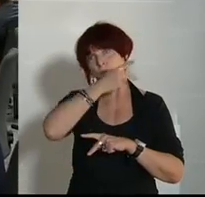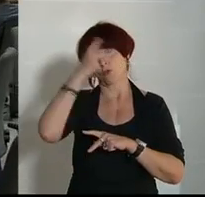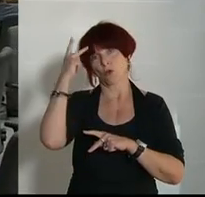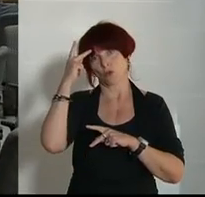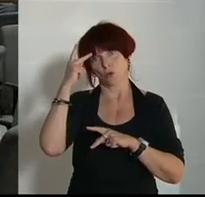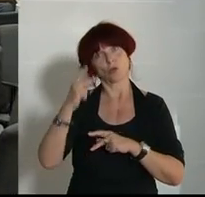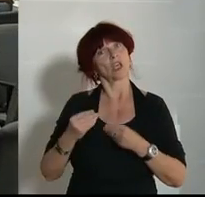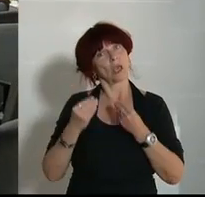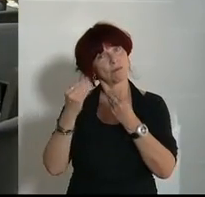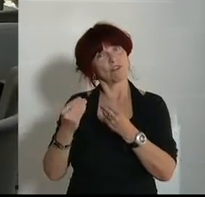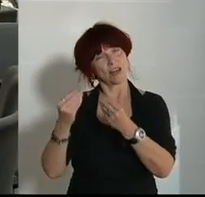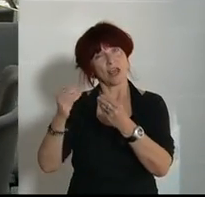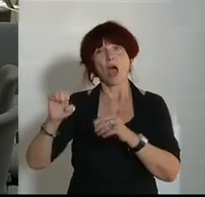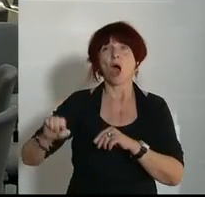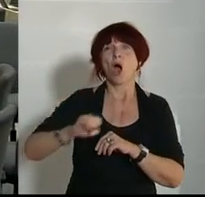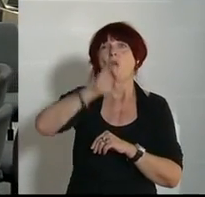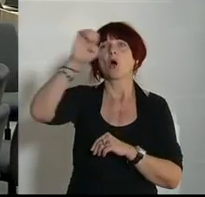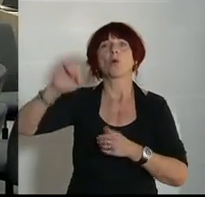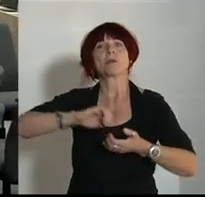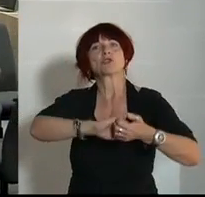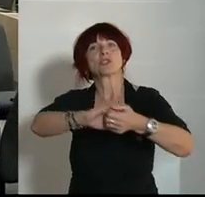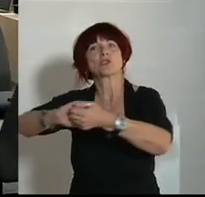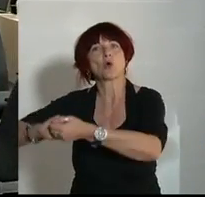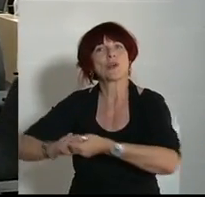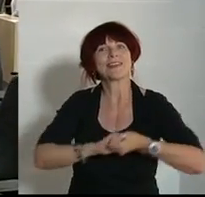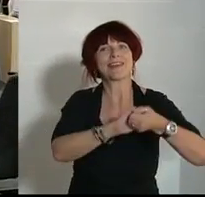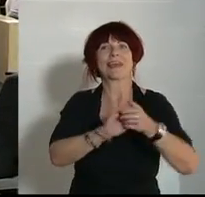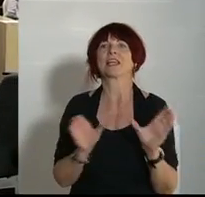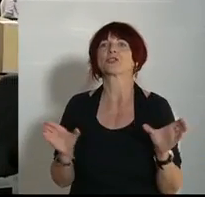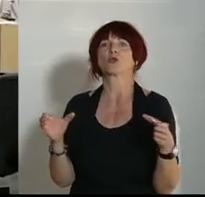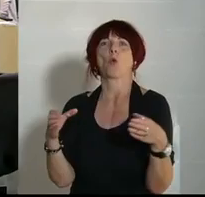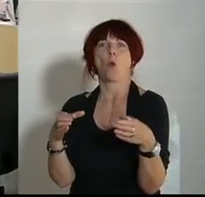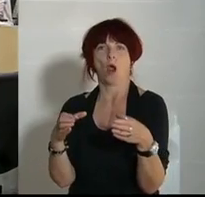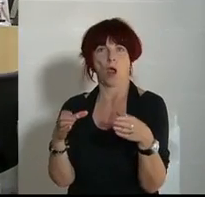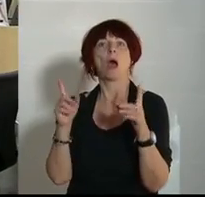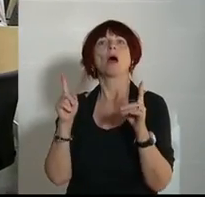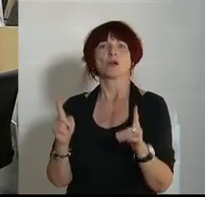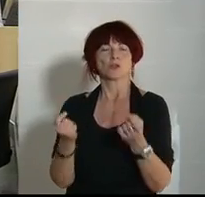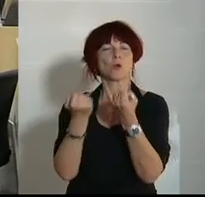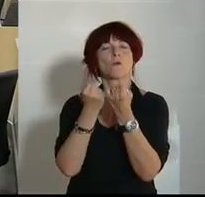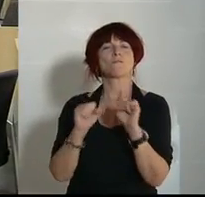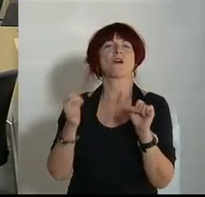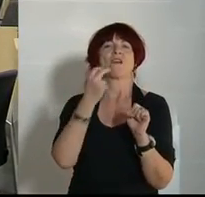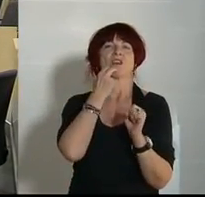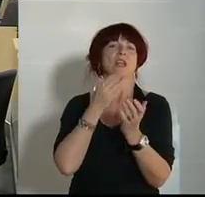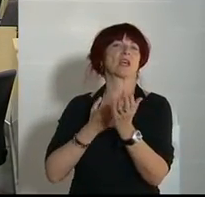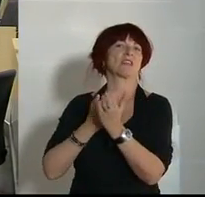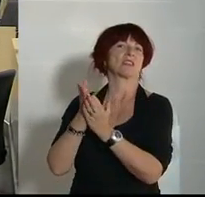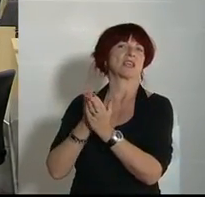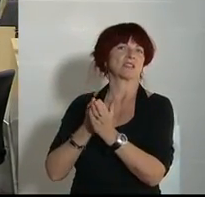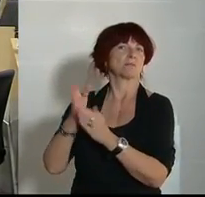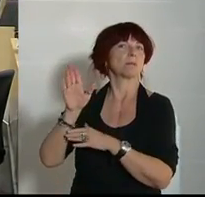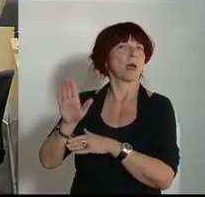Solidaritätskorps bei dem belassen, was es bisher war. Und zwar einen Freiwilligendienst, der eben freiwillig und